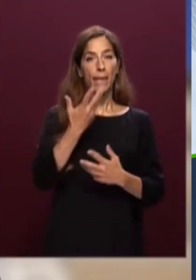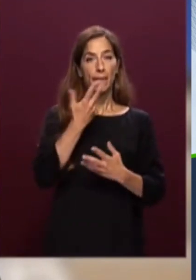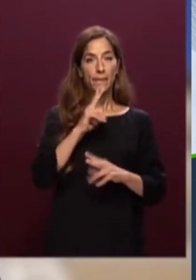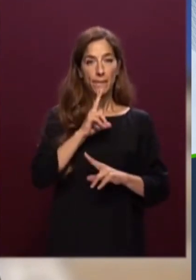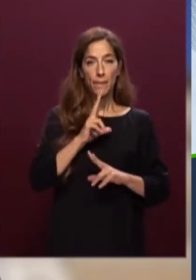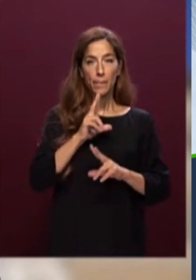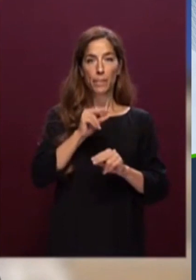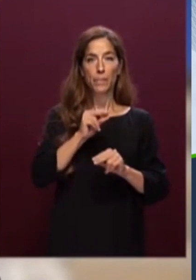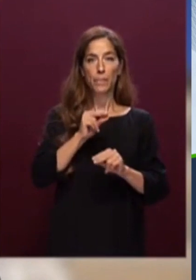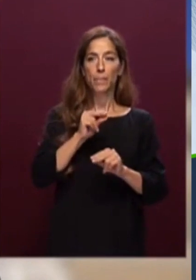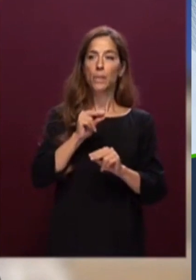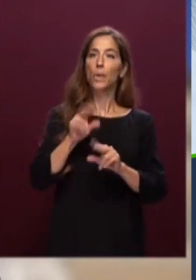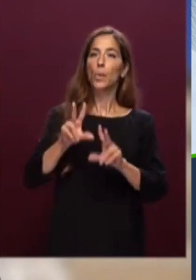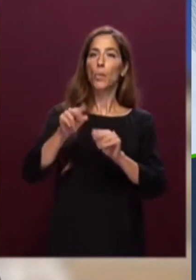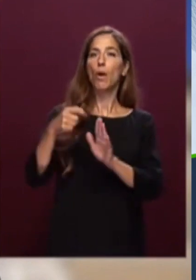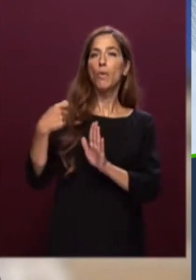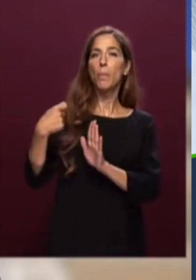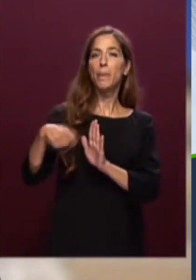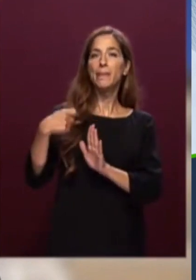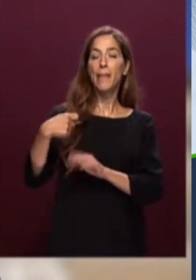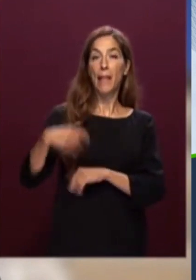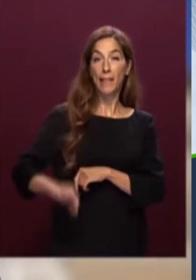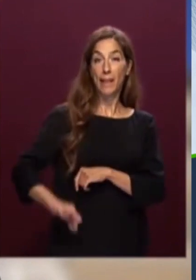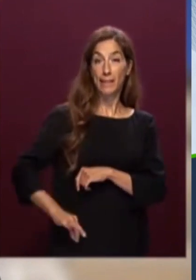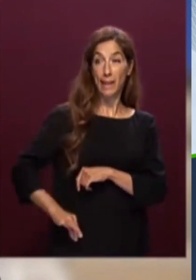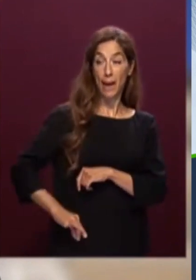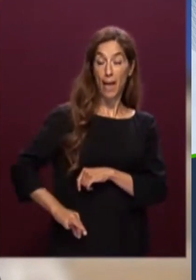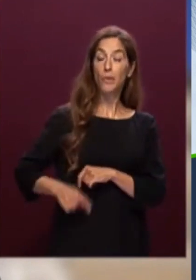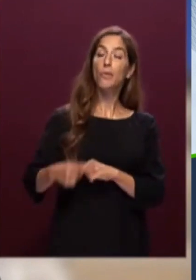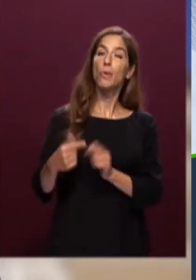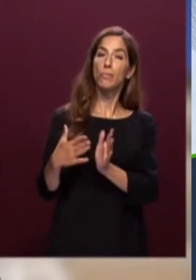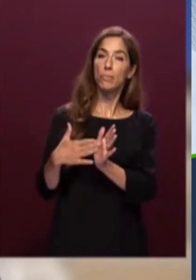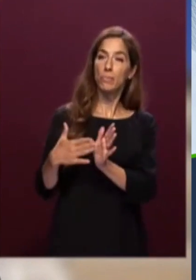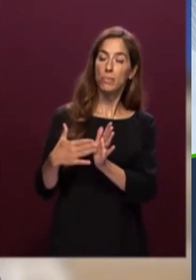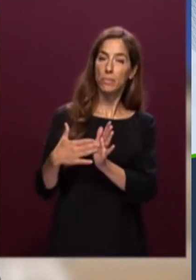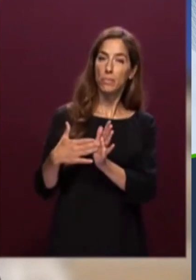Presidente del Senato Ignazio Larussa Applausi